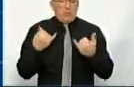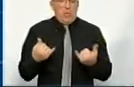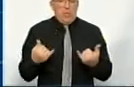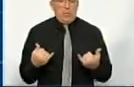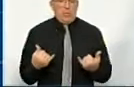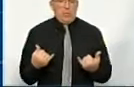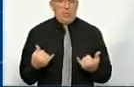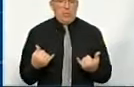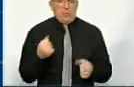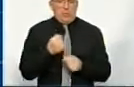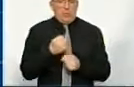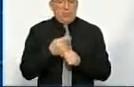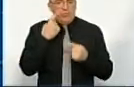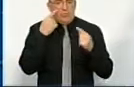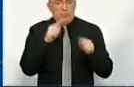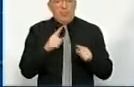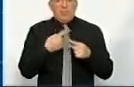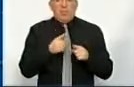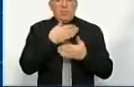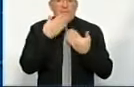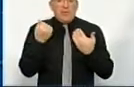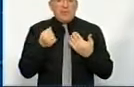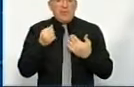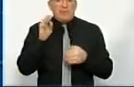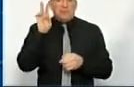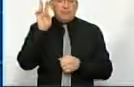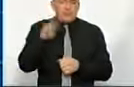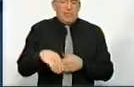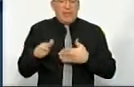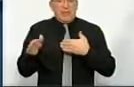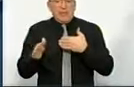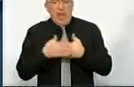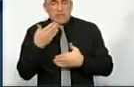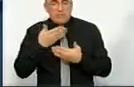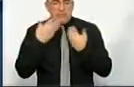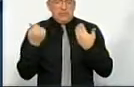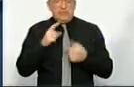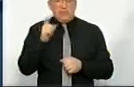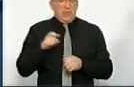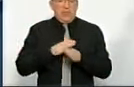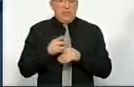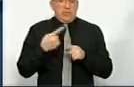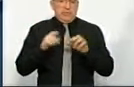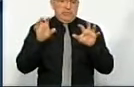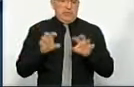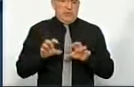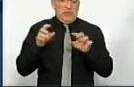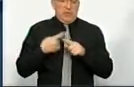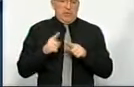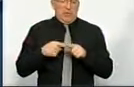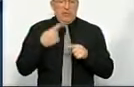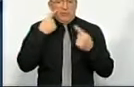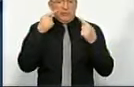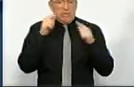зробив акцент, каже, тому що немає санкцій, немає наказання за недотримання цих законів. Тому б я